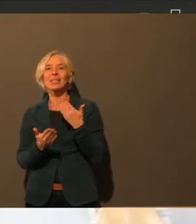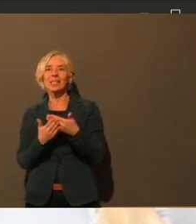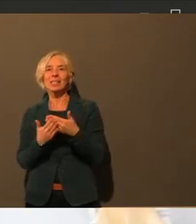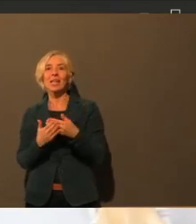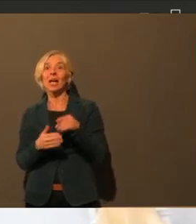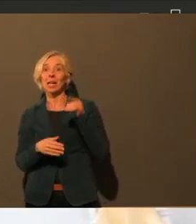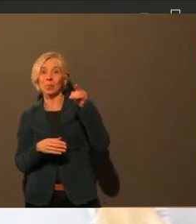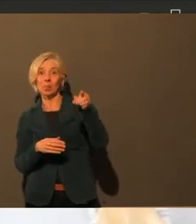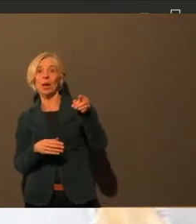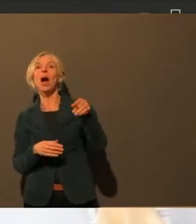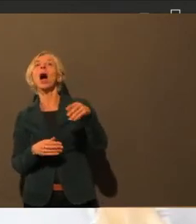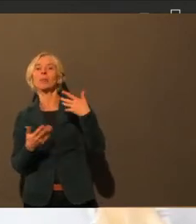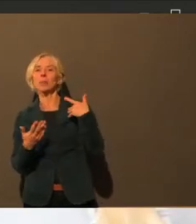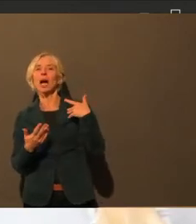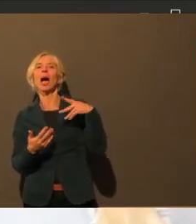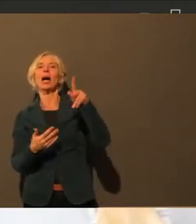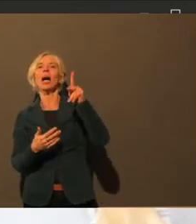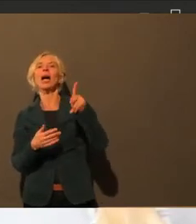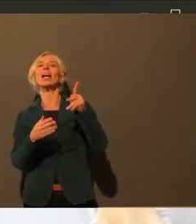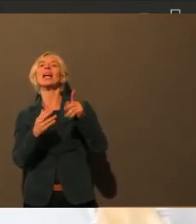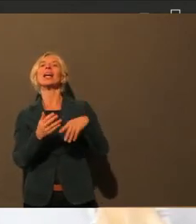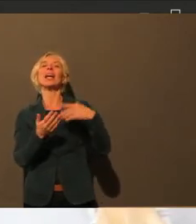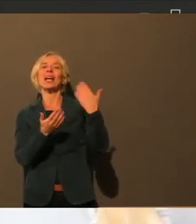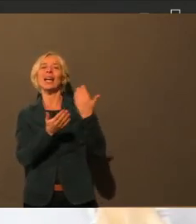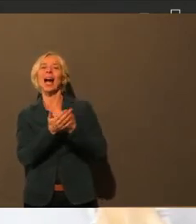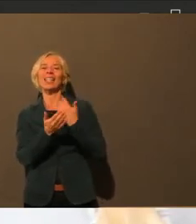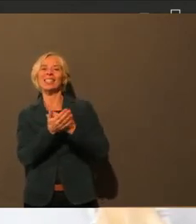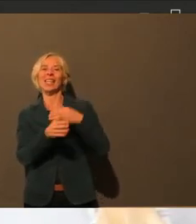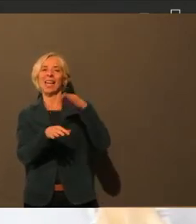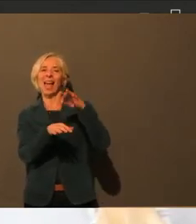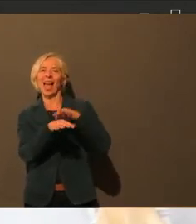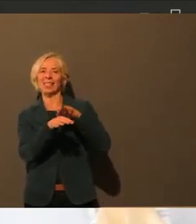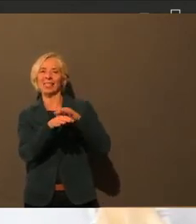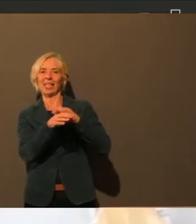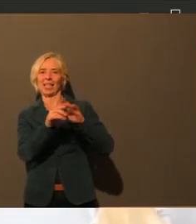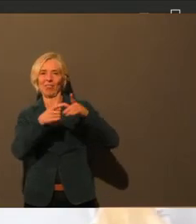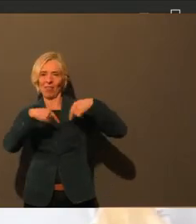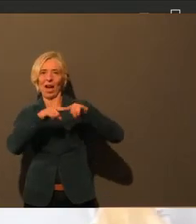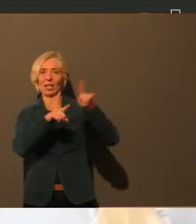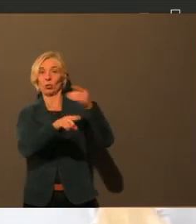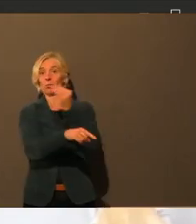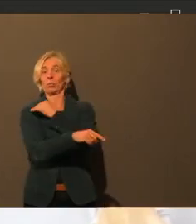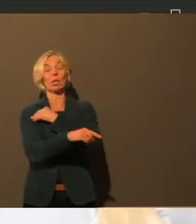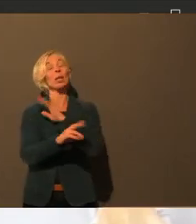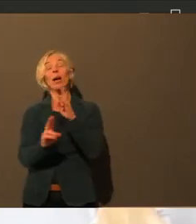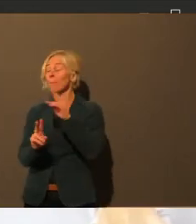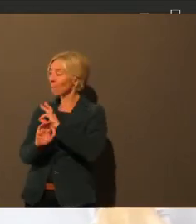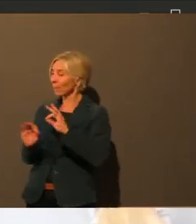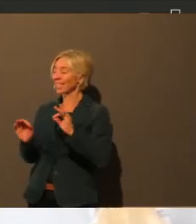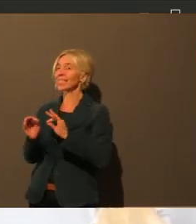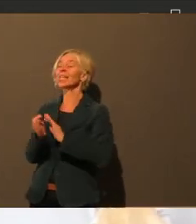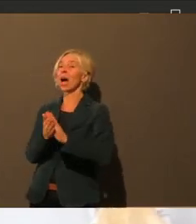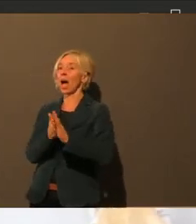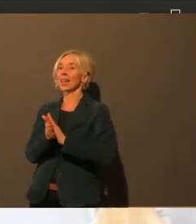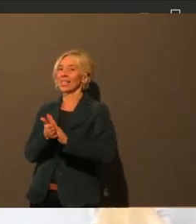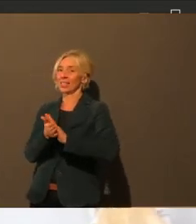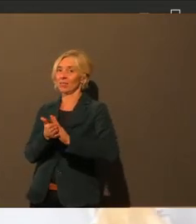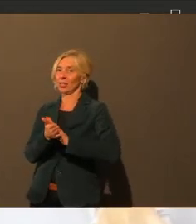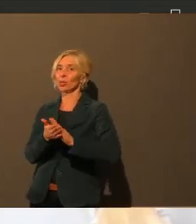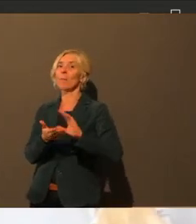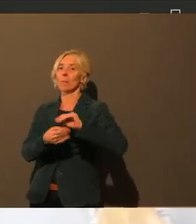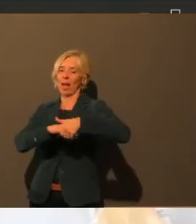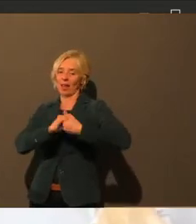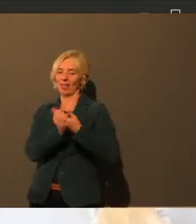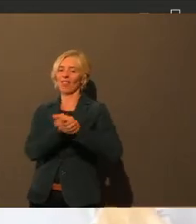kritische Hinweise, dass wir lieber die Seife zur Verwendung vorschlagen und lieber vorschlagen, bitte Hände